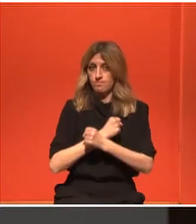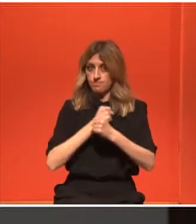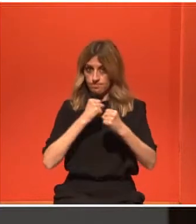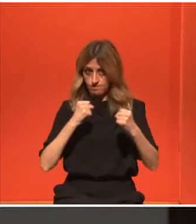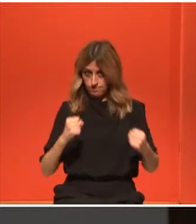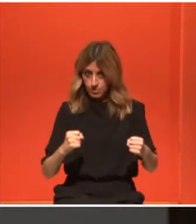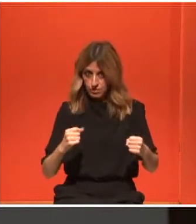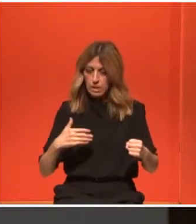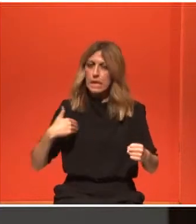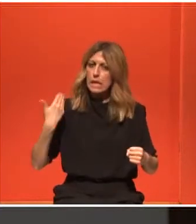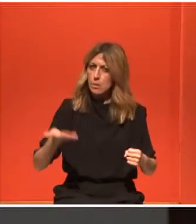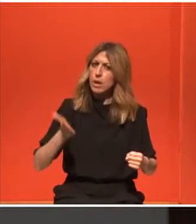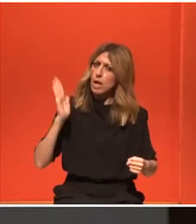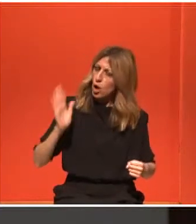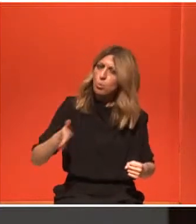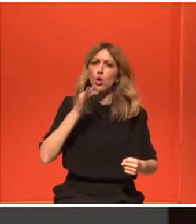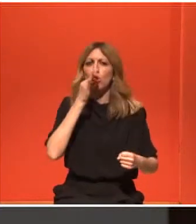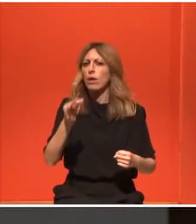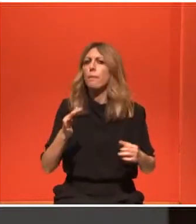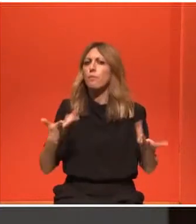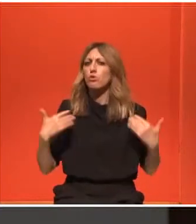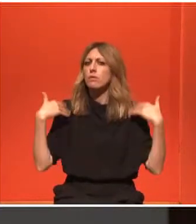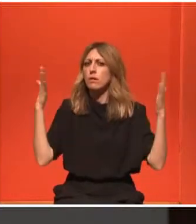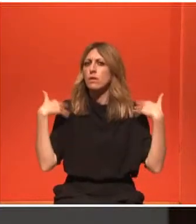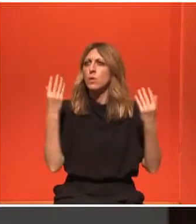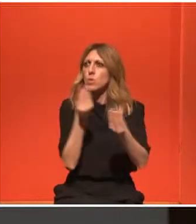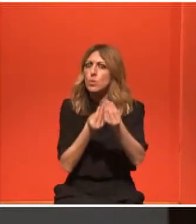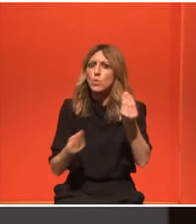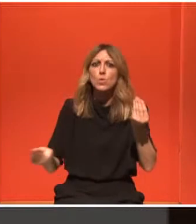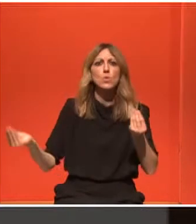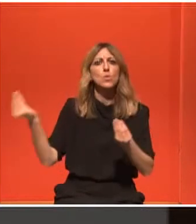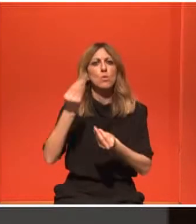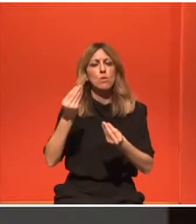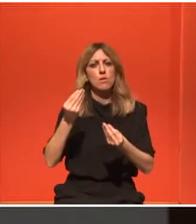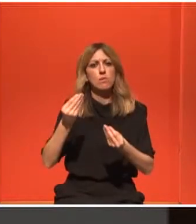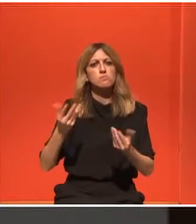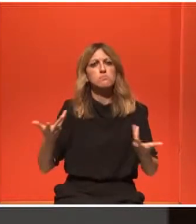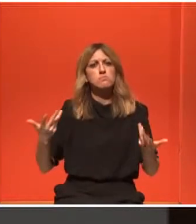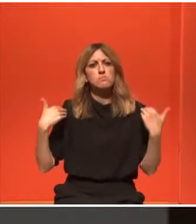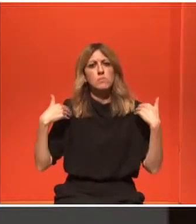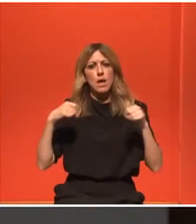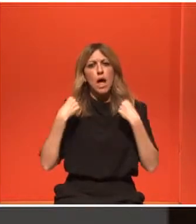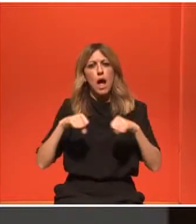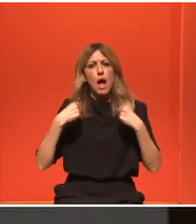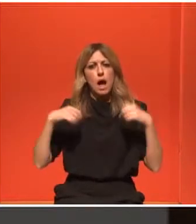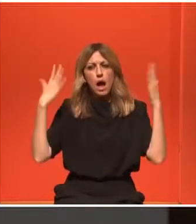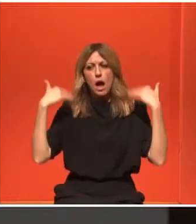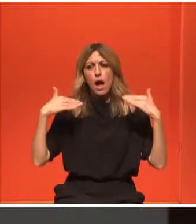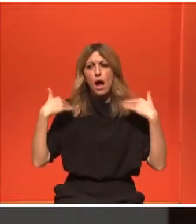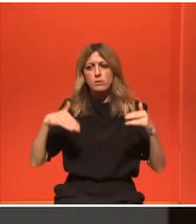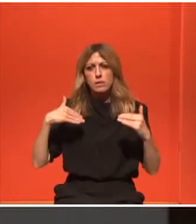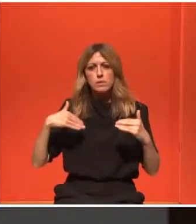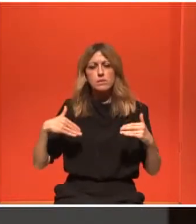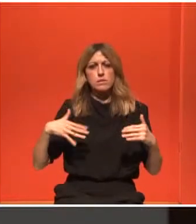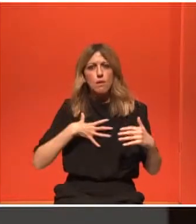μπορούσαμε, να τολμήσω να πω, να μπούμε και σε δυνατότερα, εντονότερα πρωτόκολλα έντονης διαλυματικής άσκησης μικρής